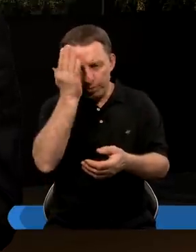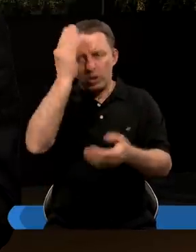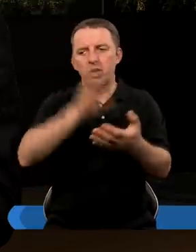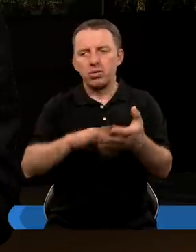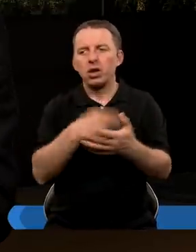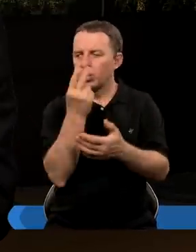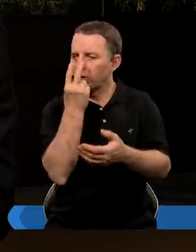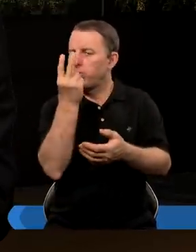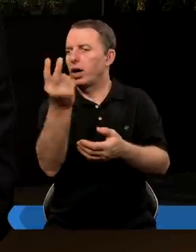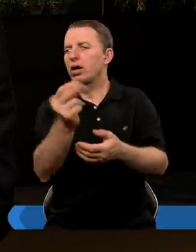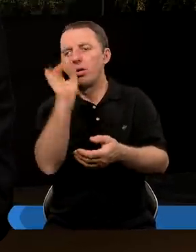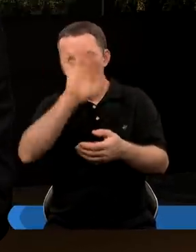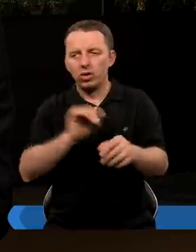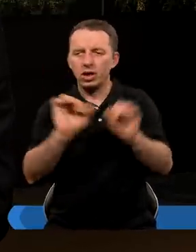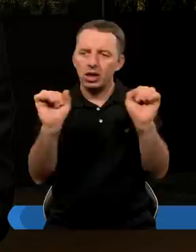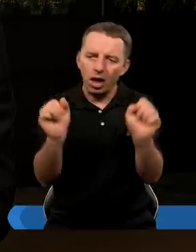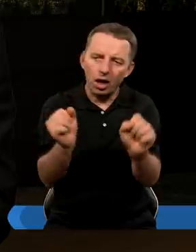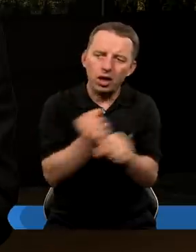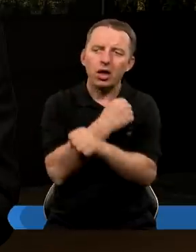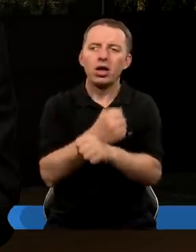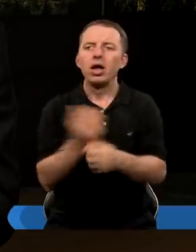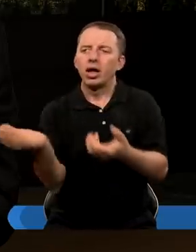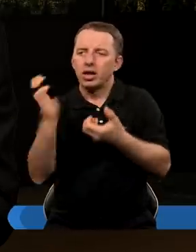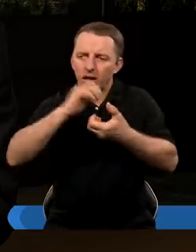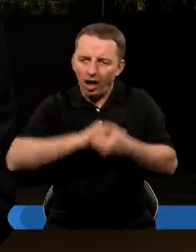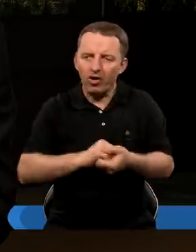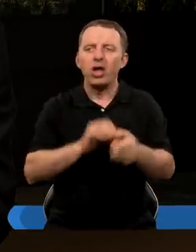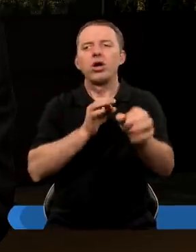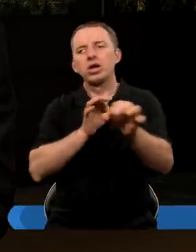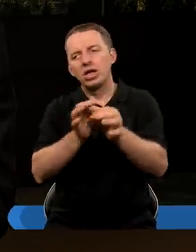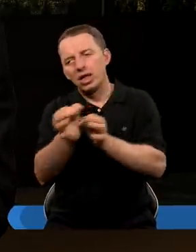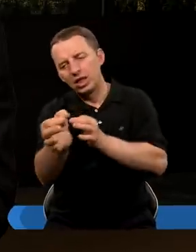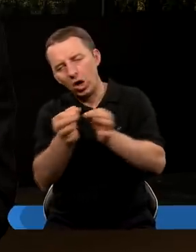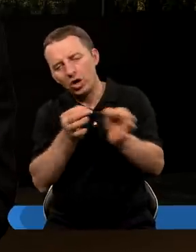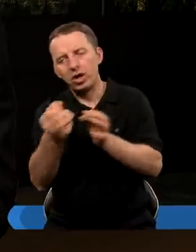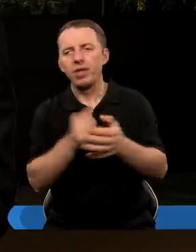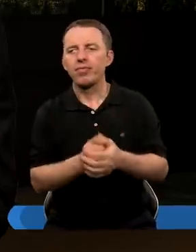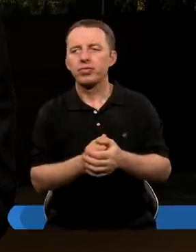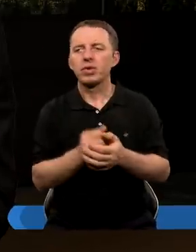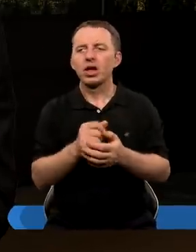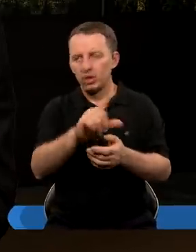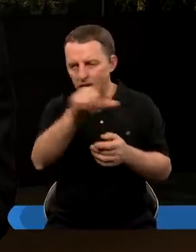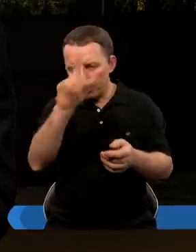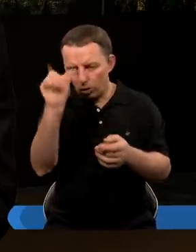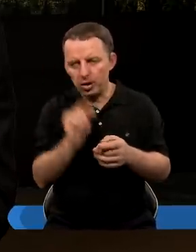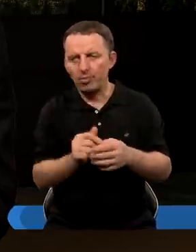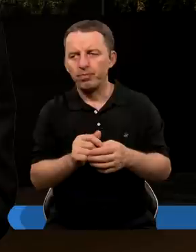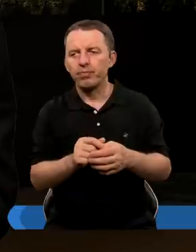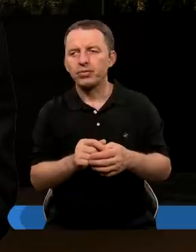poznać Biblii i zobaczyć, jak Bóg jest niesamowity. No, zawarł historię Ziemi